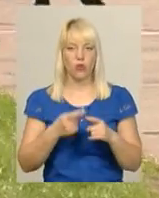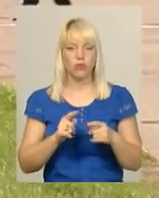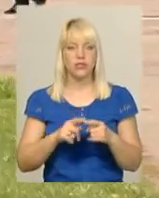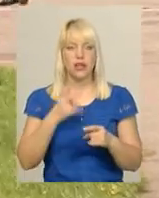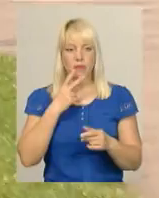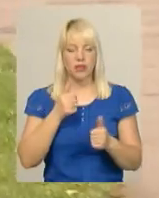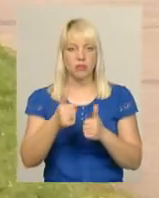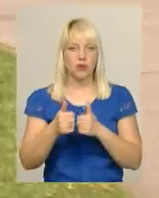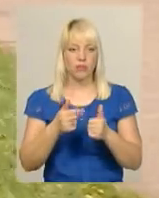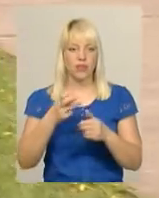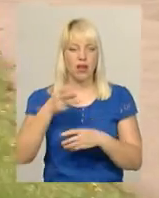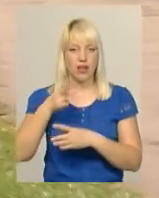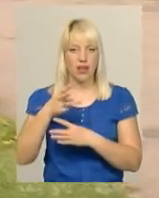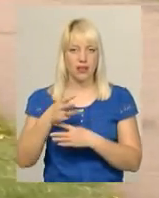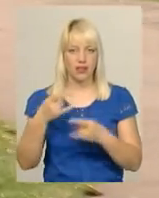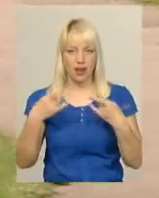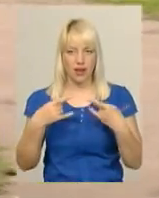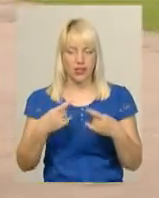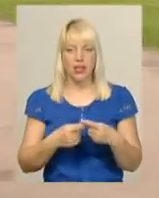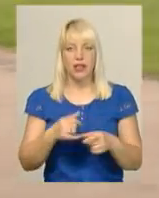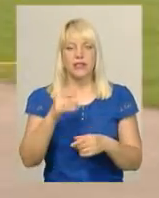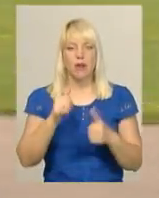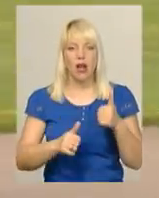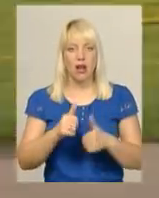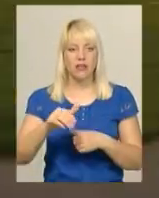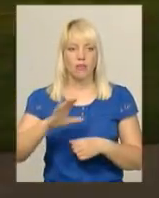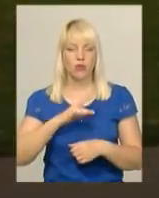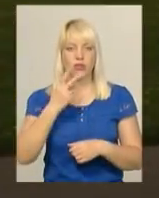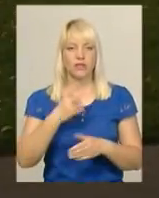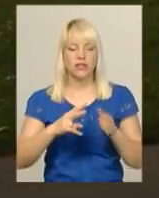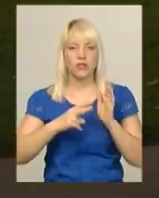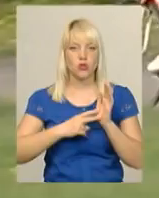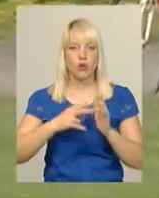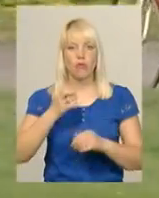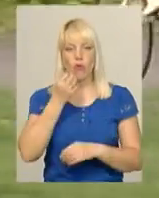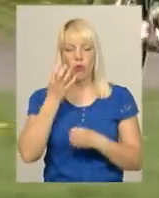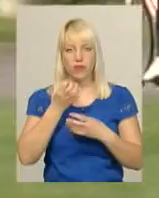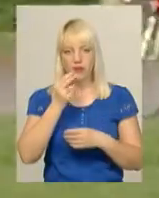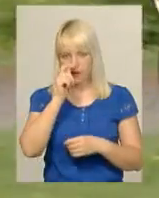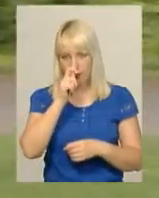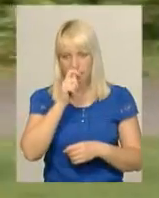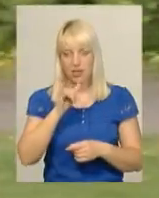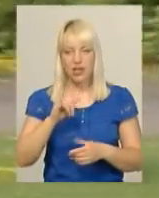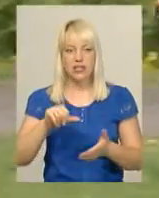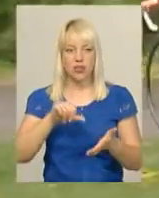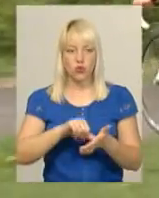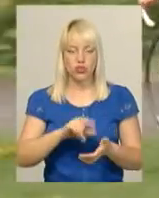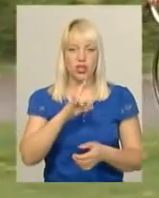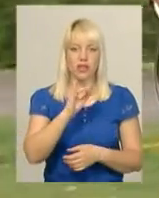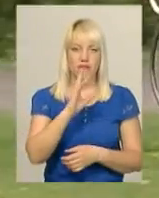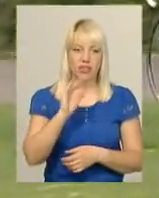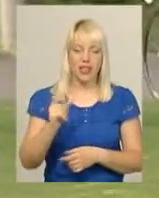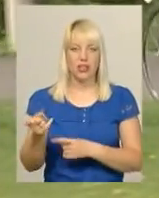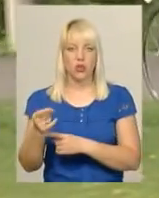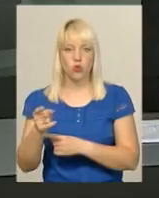зараз бачите на екрані. Нагадаю, змагання відбулися 27 квітня в Хмельницькому за участю рівненських та тернопільських